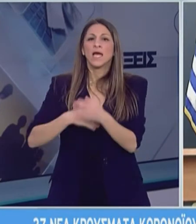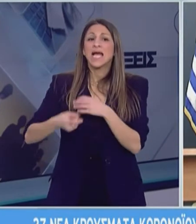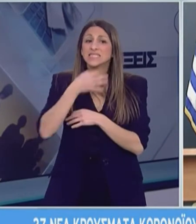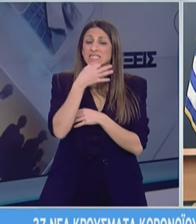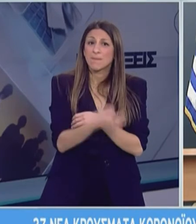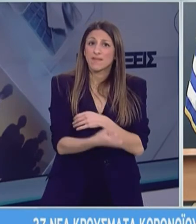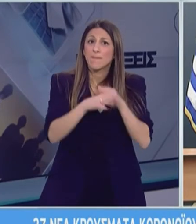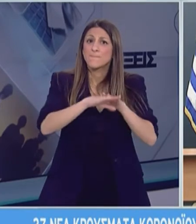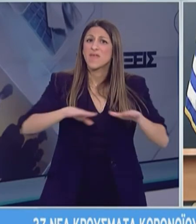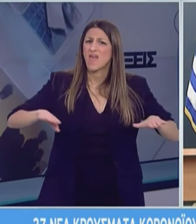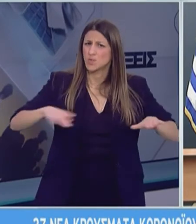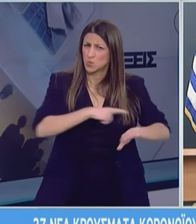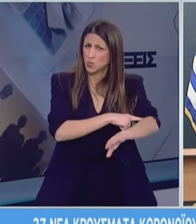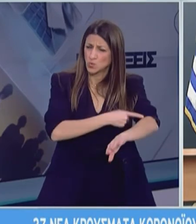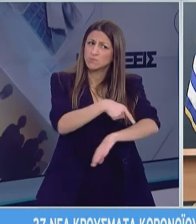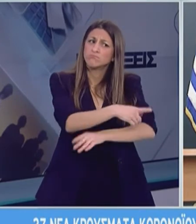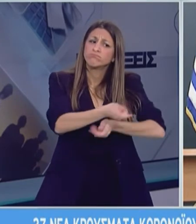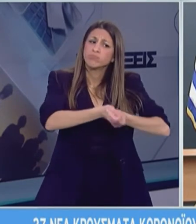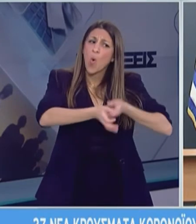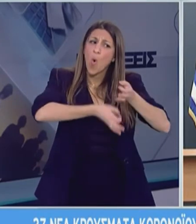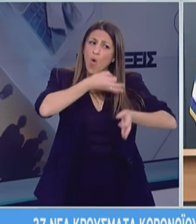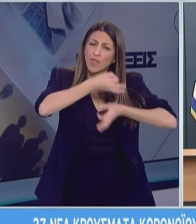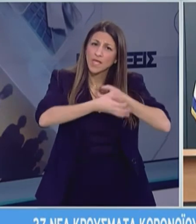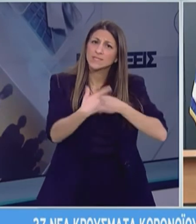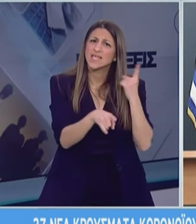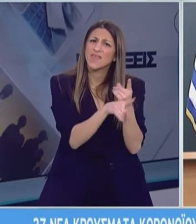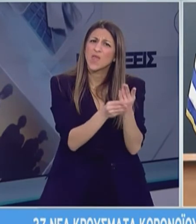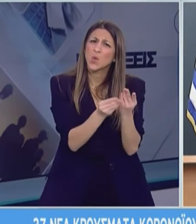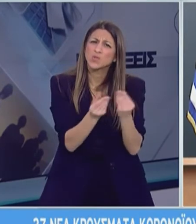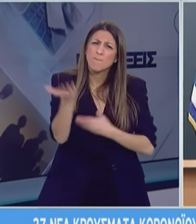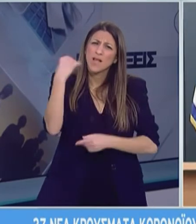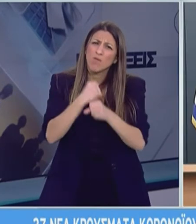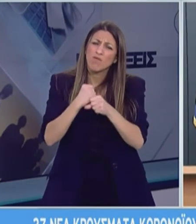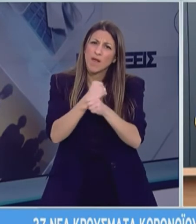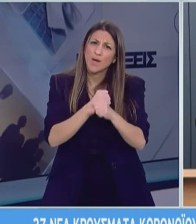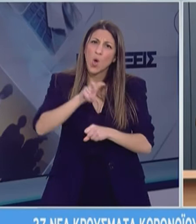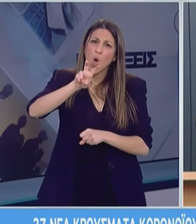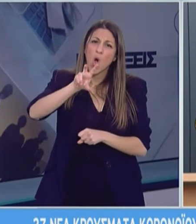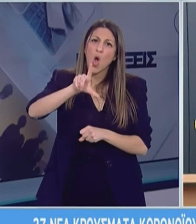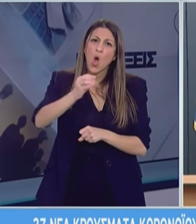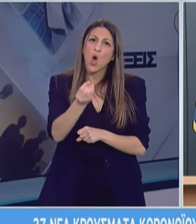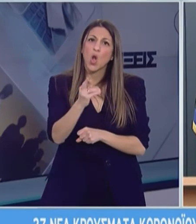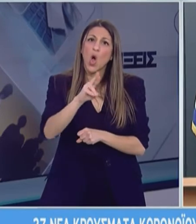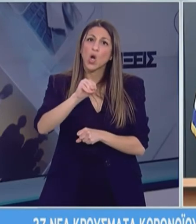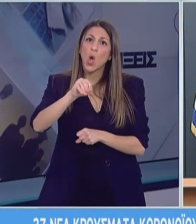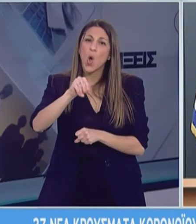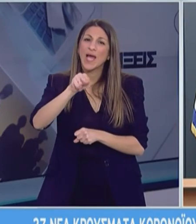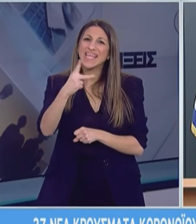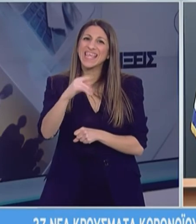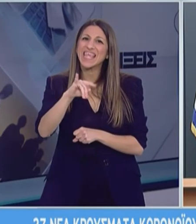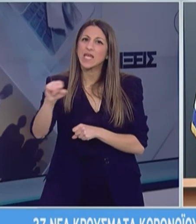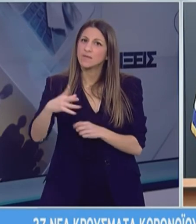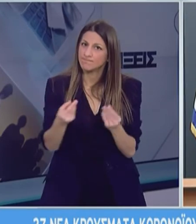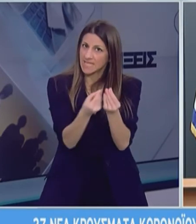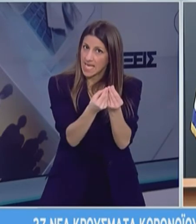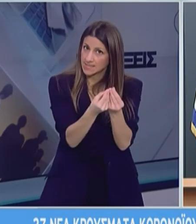χλωροκίνηση παιδιά με COVID-19 που πρέπει να νοσηλευτούν με τη συνέντευξη του γονέα. Από ποια ηλικία δυνητικά επιτρέπεται και πώς θα ελεγχθούν